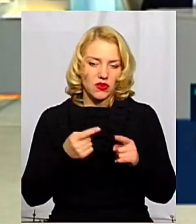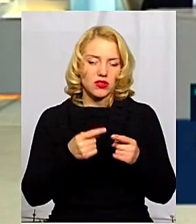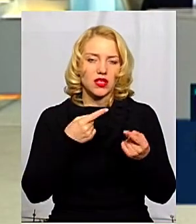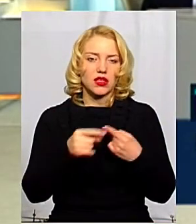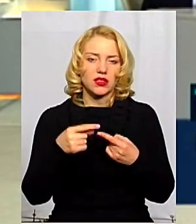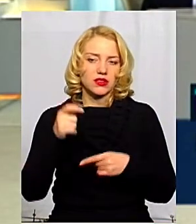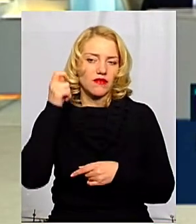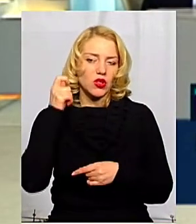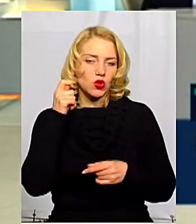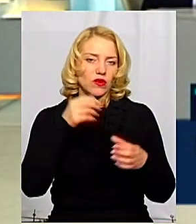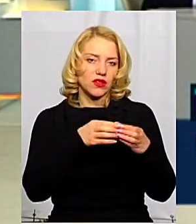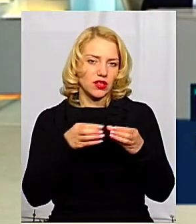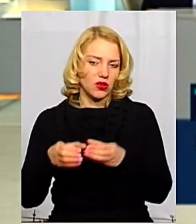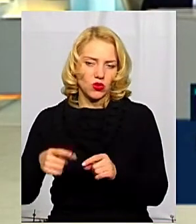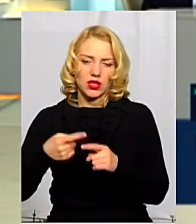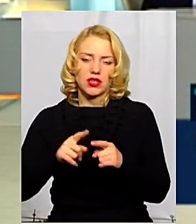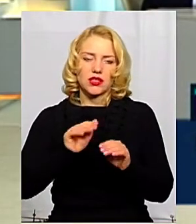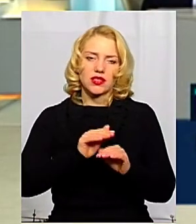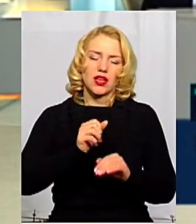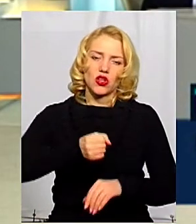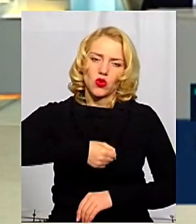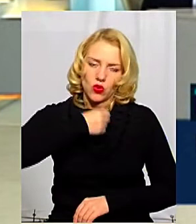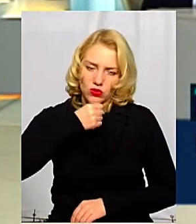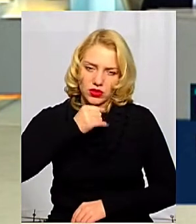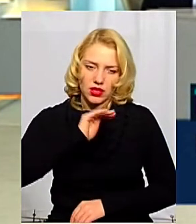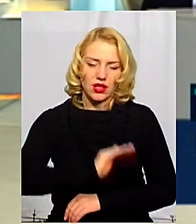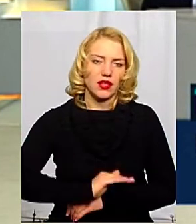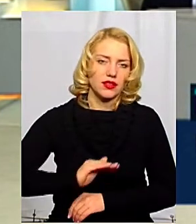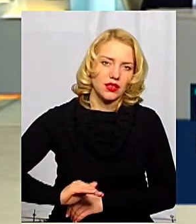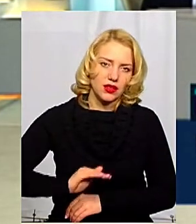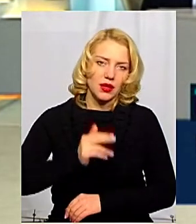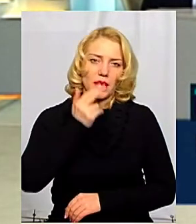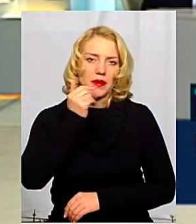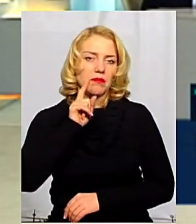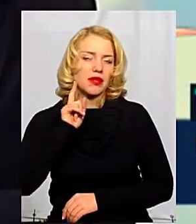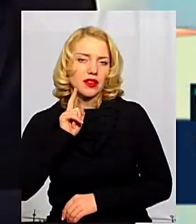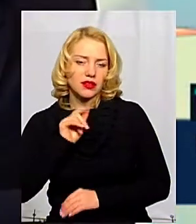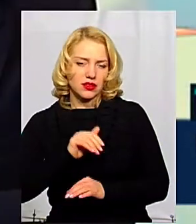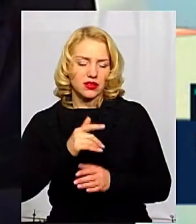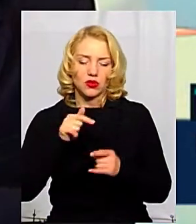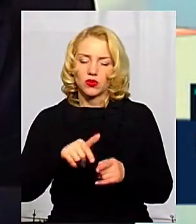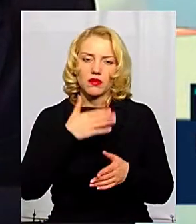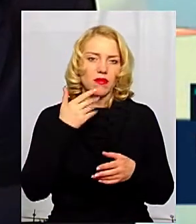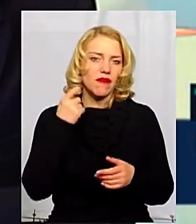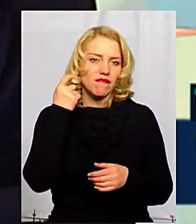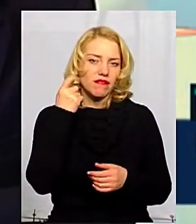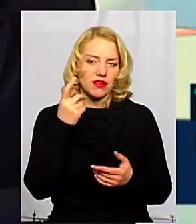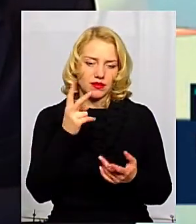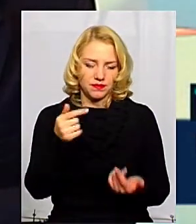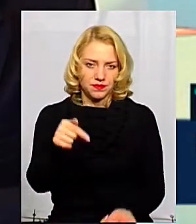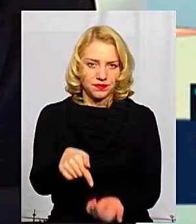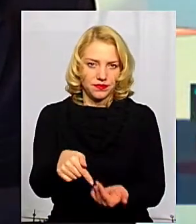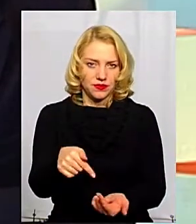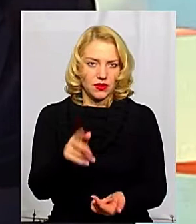дорослі, і діти, і підлітки. Тобто тут вже такої нема вікової категорії, яка би